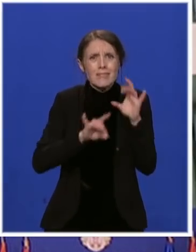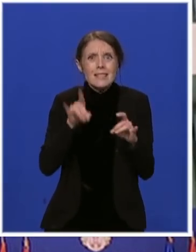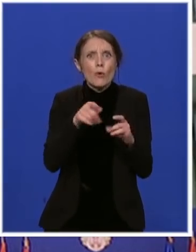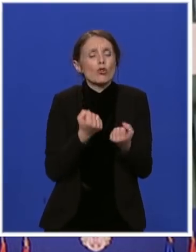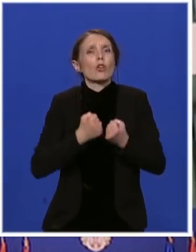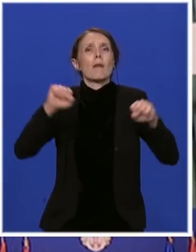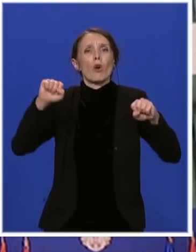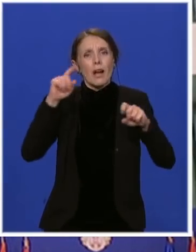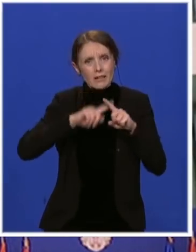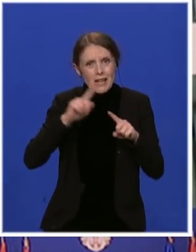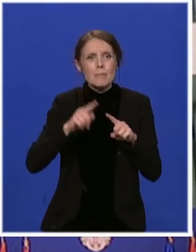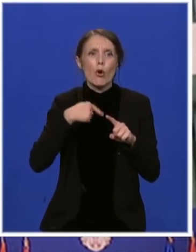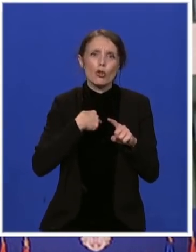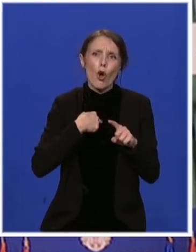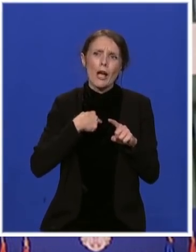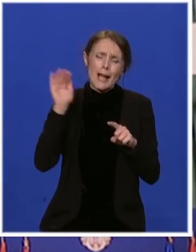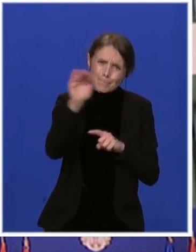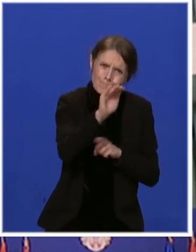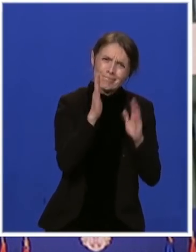aktivno učestvuju na izborima.